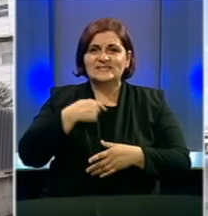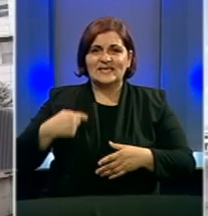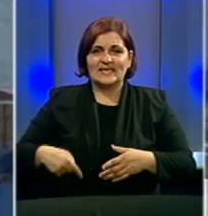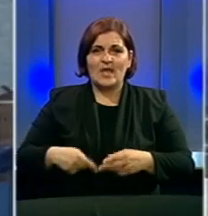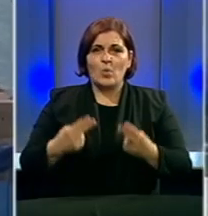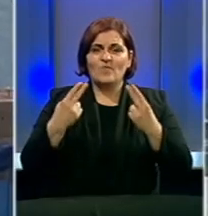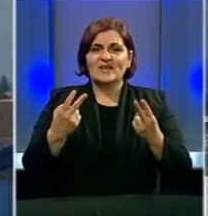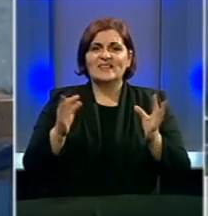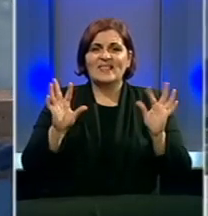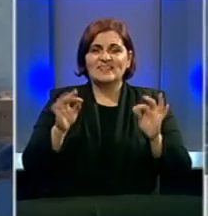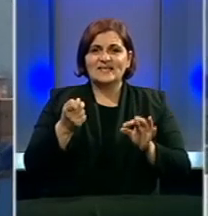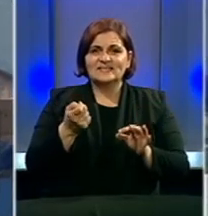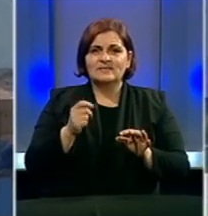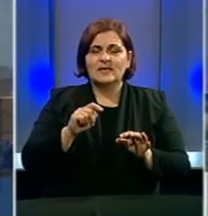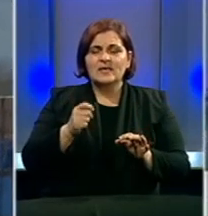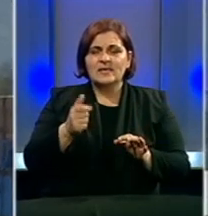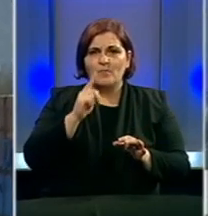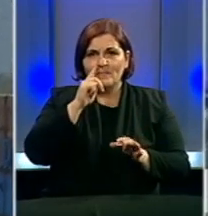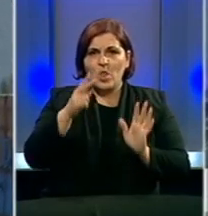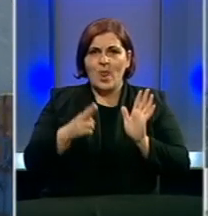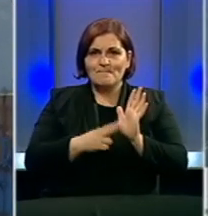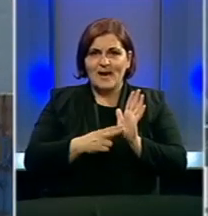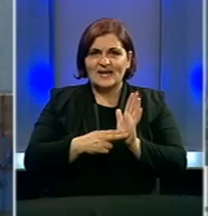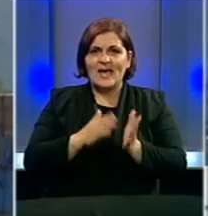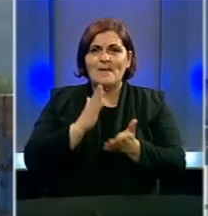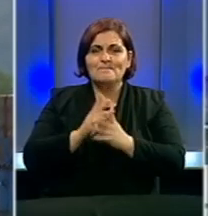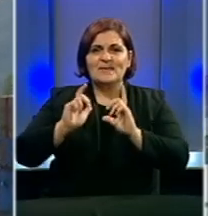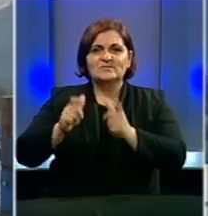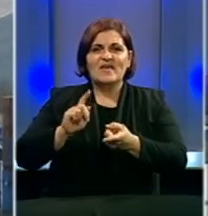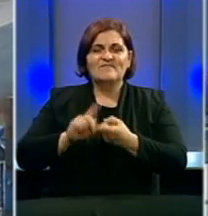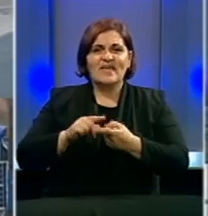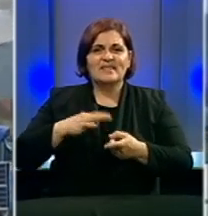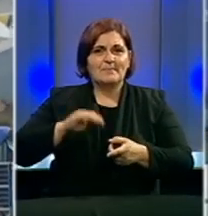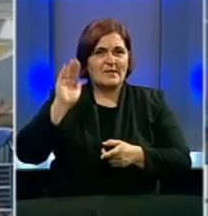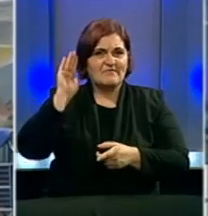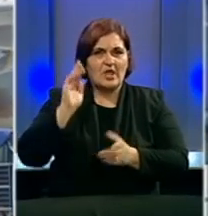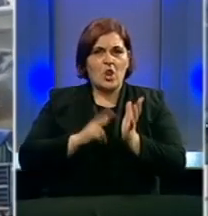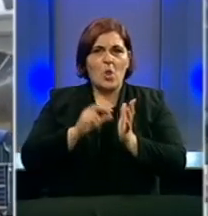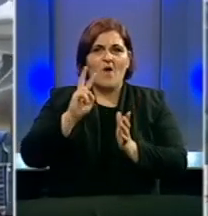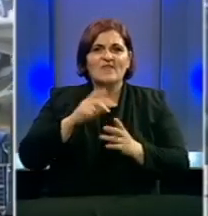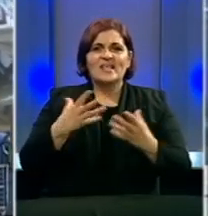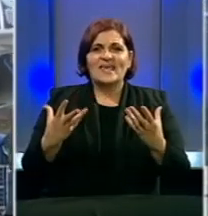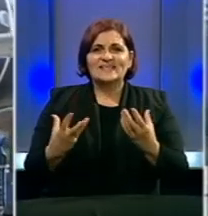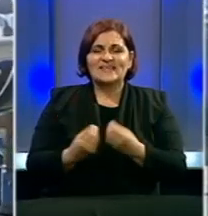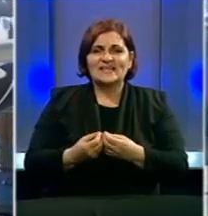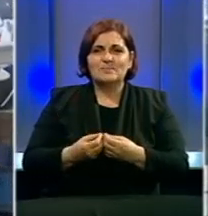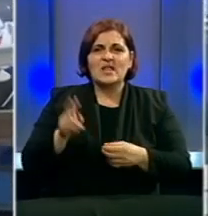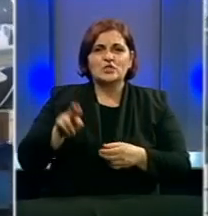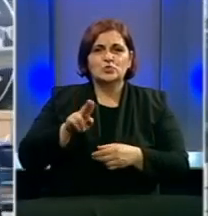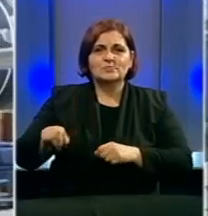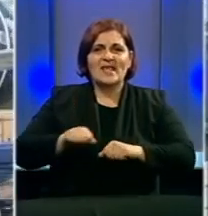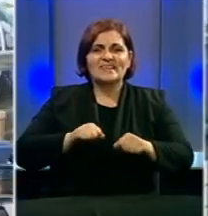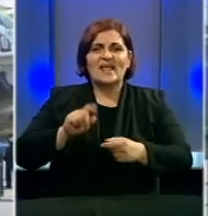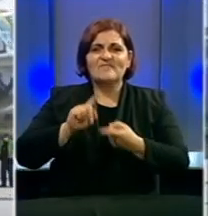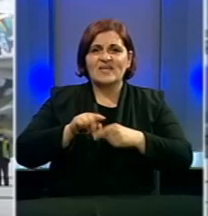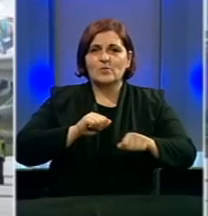Kine u vrijednosti od 10,5 miliona maraka bili su uhapšeni federalni premijer Fadil Novalić zajedno sa suspendovanim